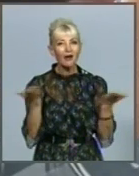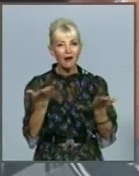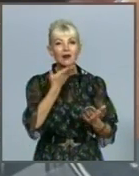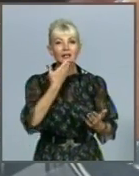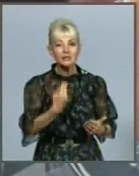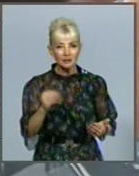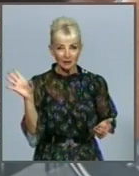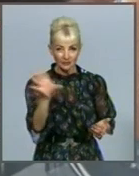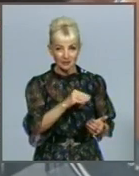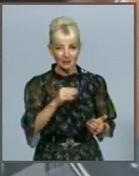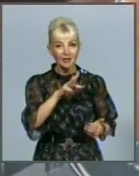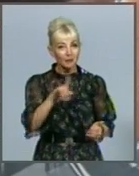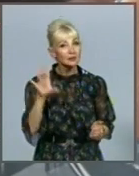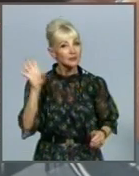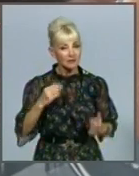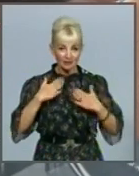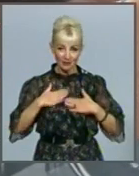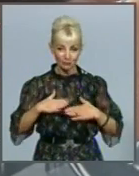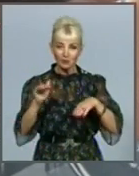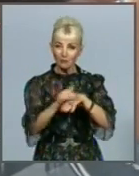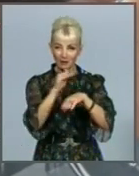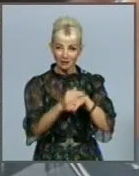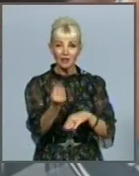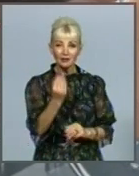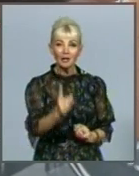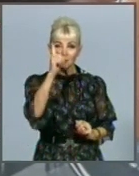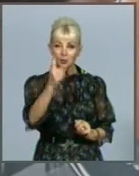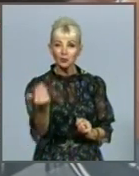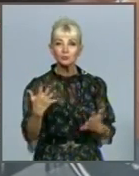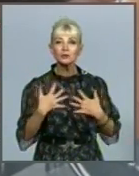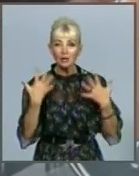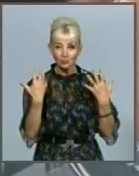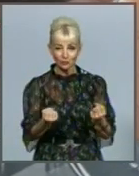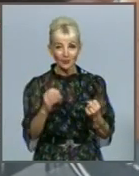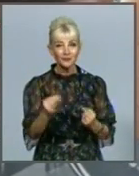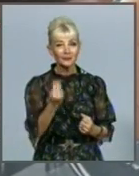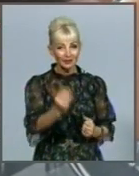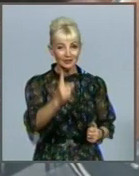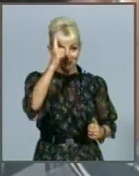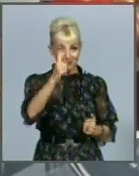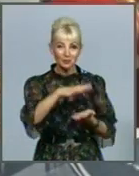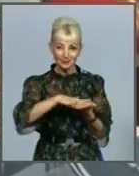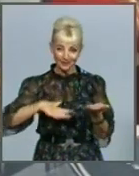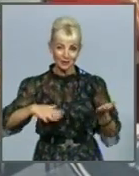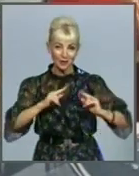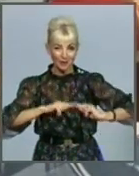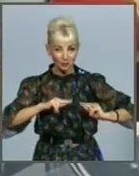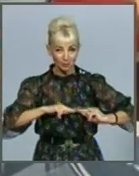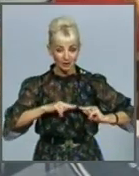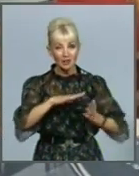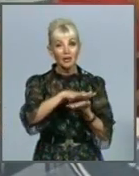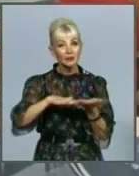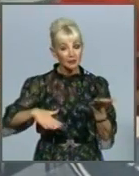везде. Ми все доволі. Молодець. Дай Бог ему здоров'я, дай Бог ему дальше роботи. Надалі